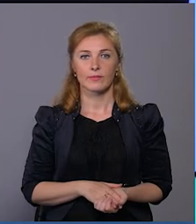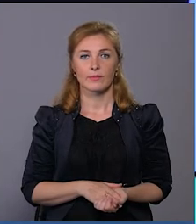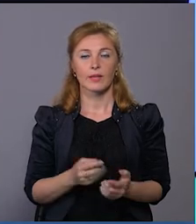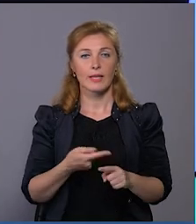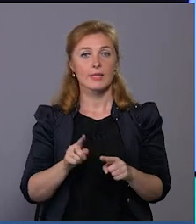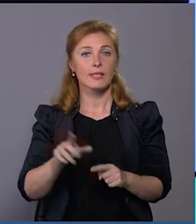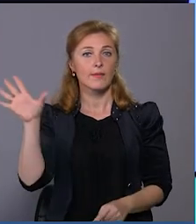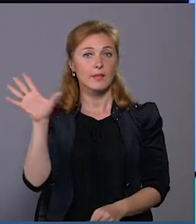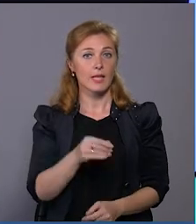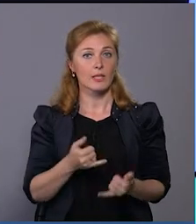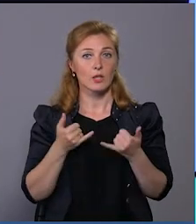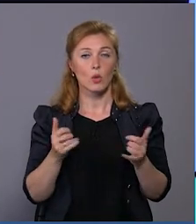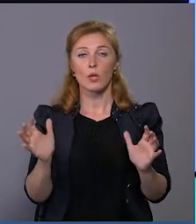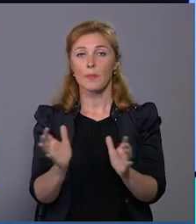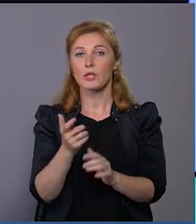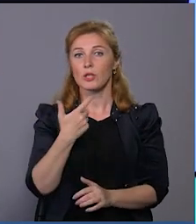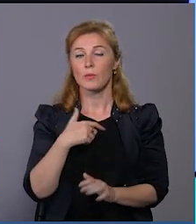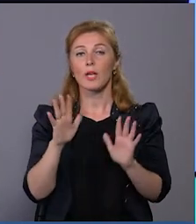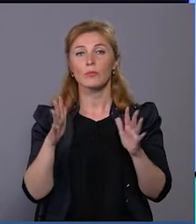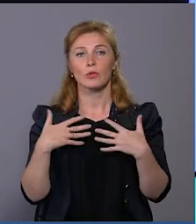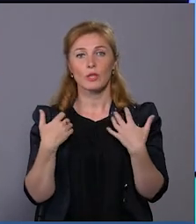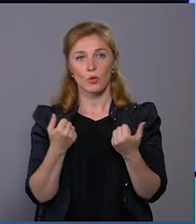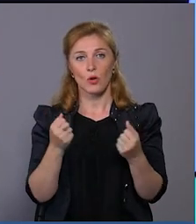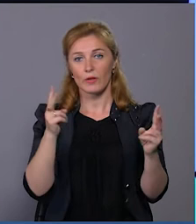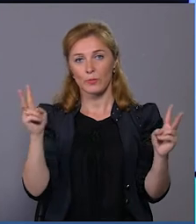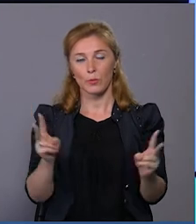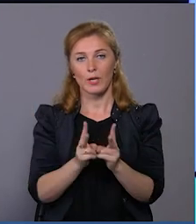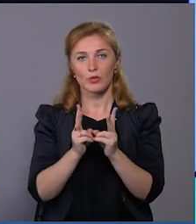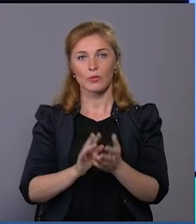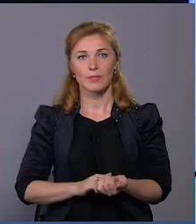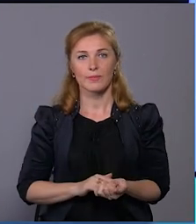Це все на сьогодні. Бережіть себе та будьте здорові. Побачимось!